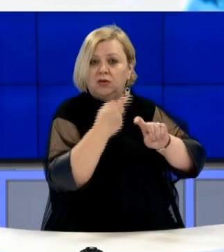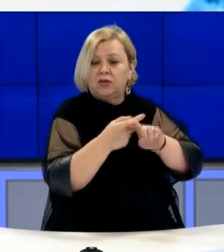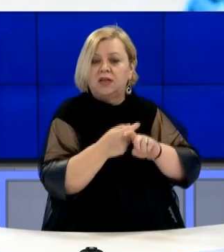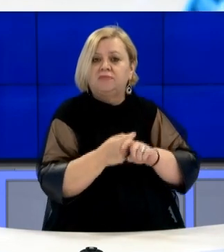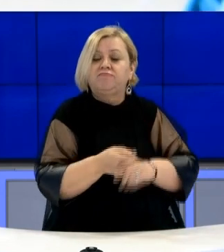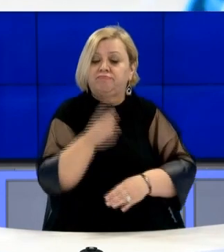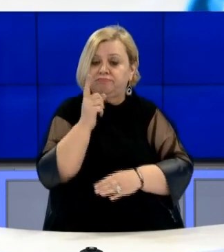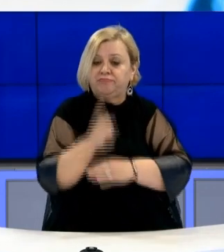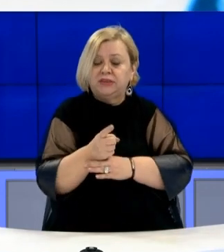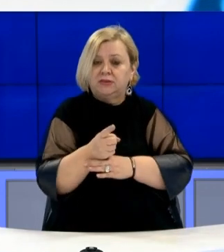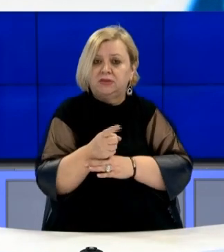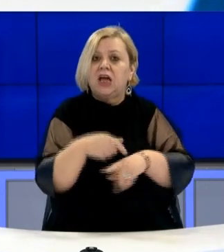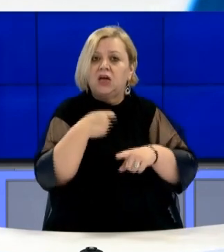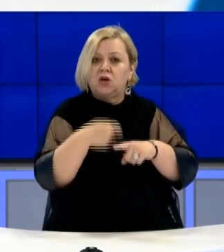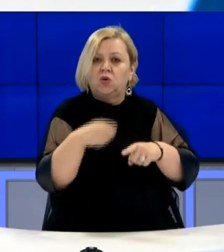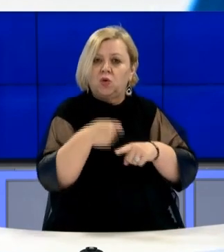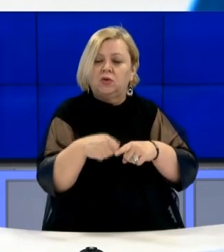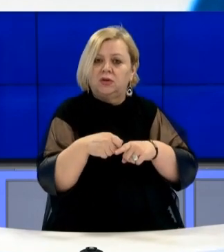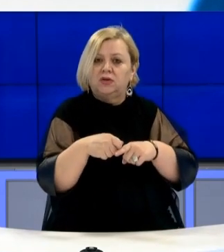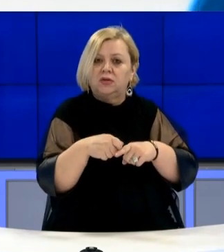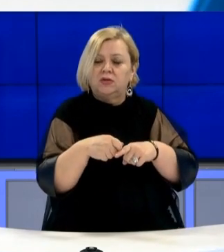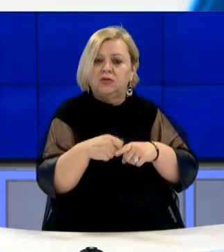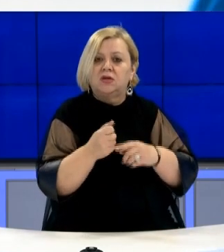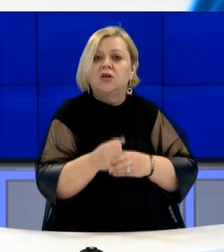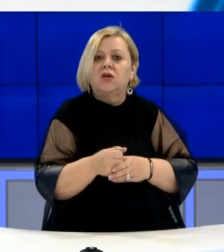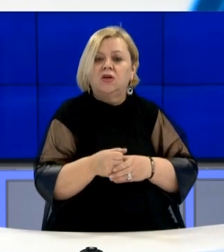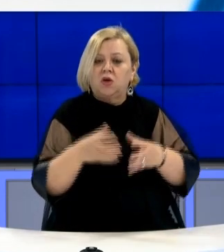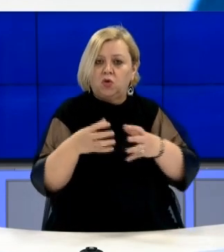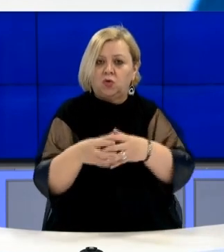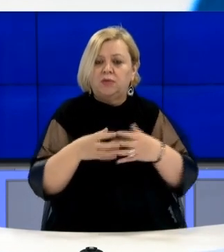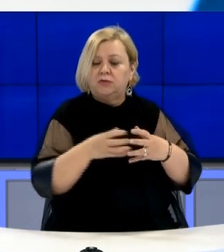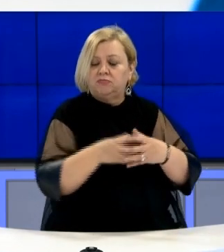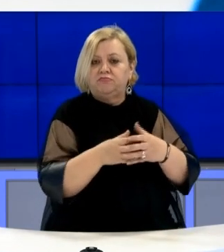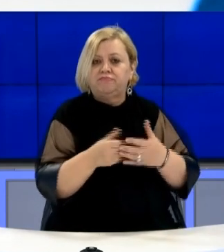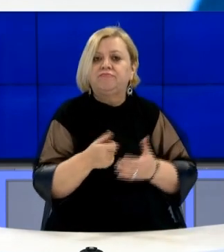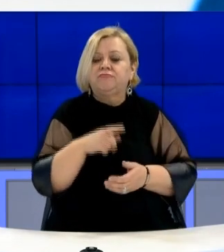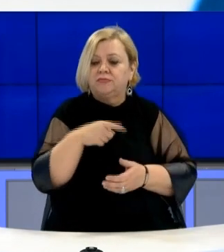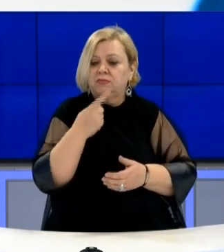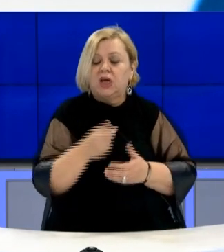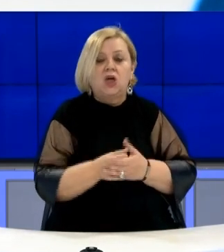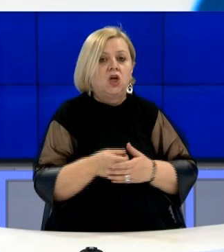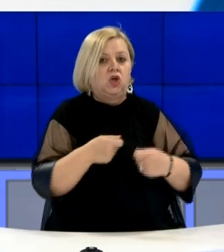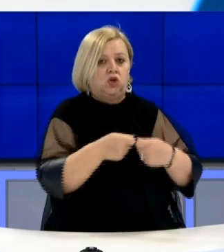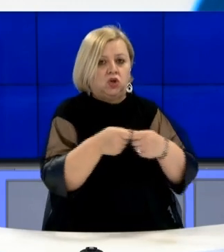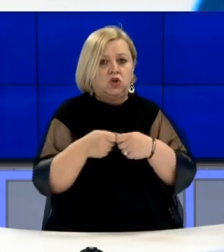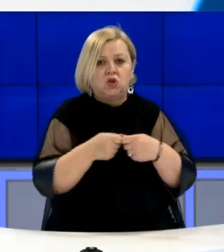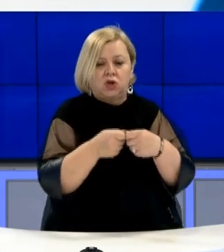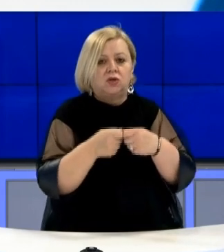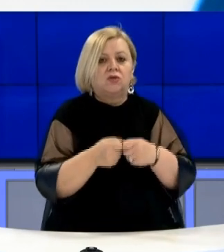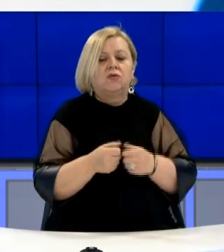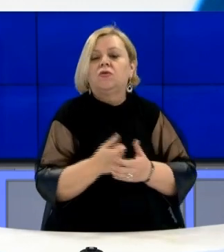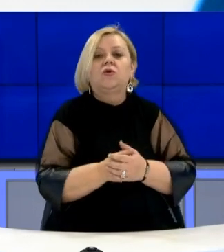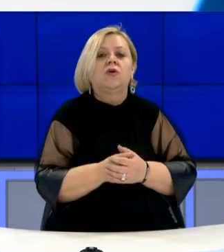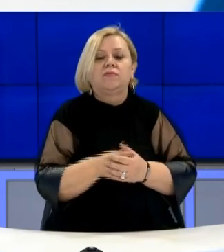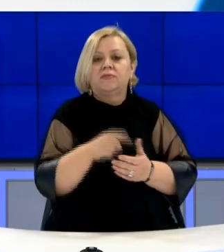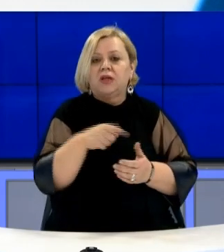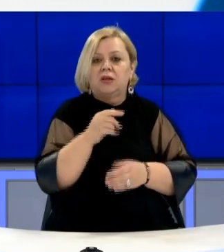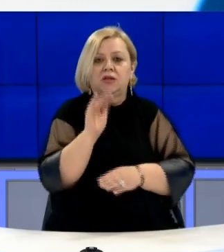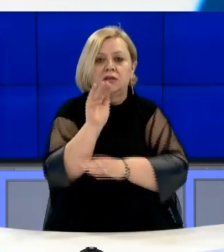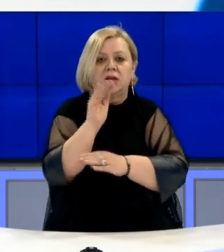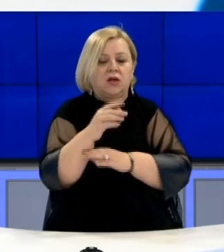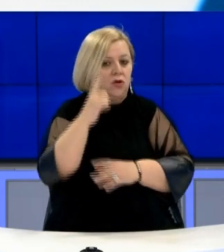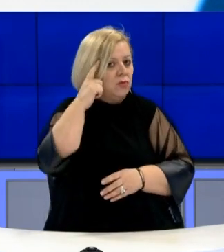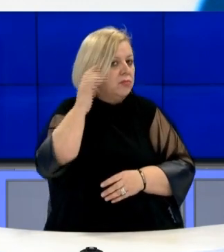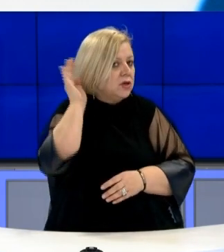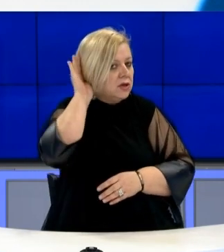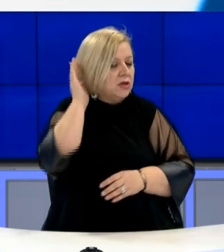bëjë furnizimin dhe regulimin e protezave për këtë kategori. Për mes një reagimi publik, shëqata invalidëve të uqëkës i ka bërthirje kryeministrit